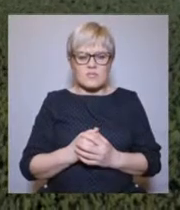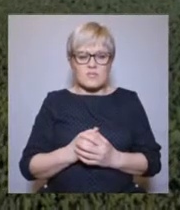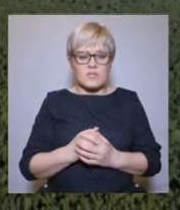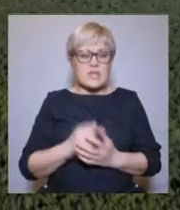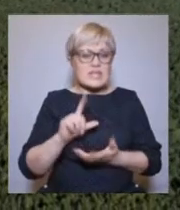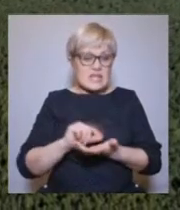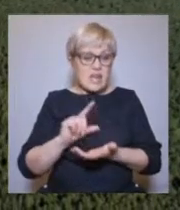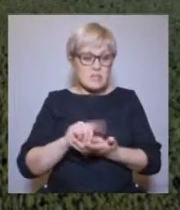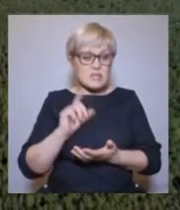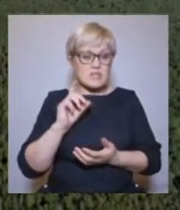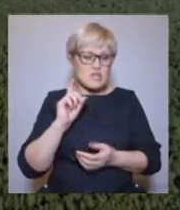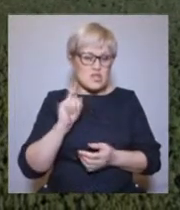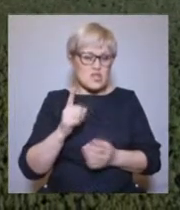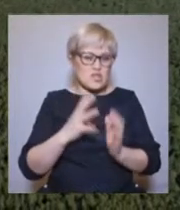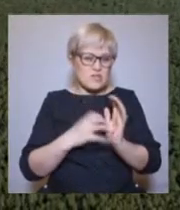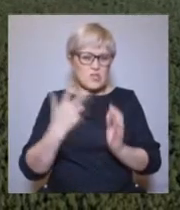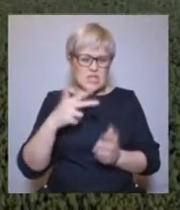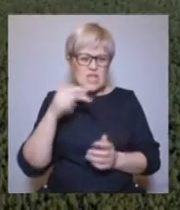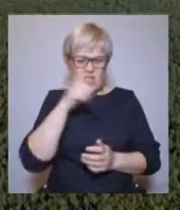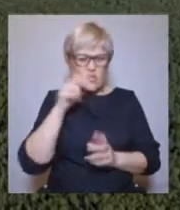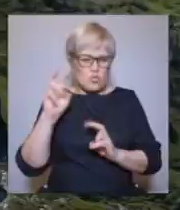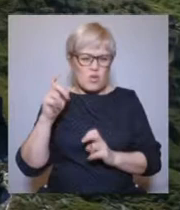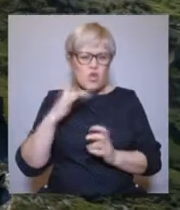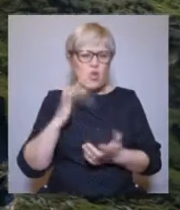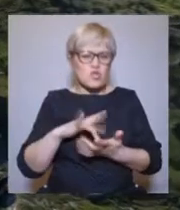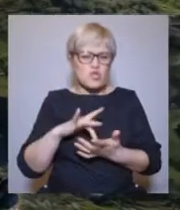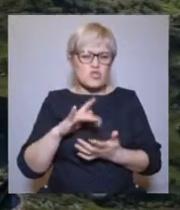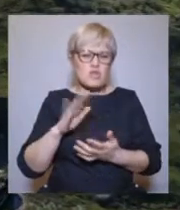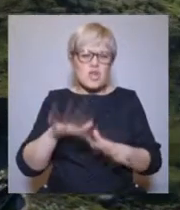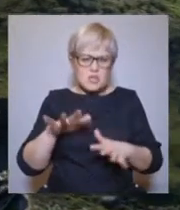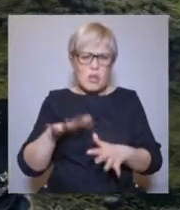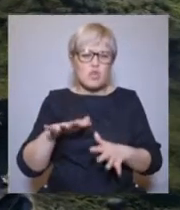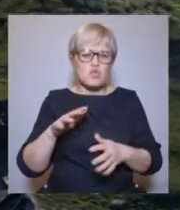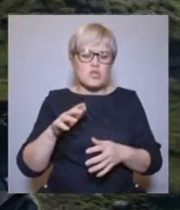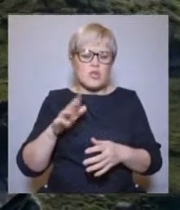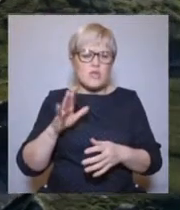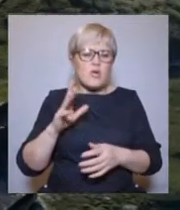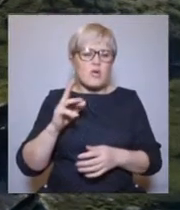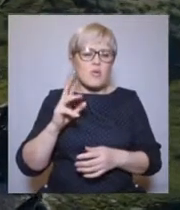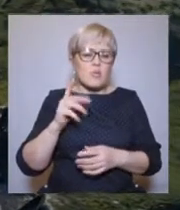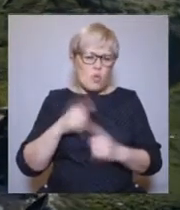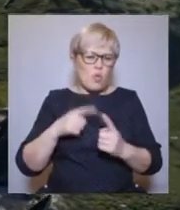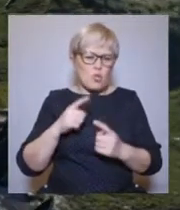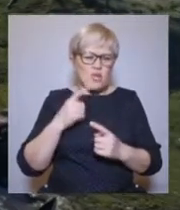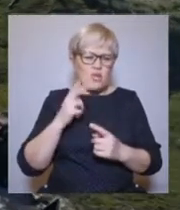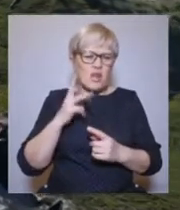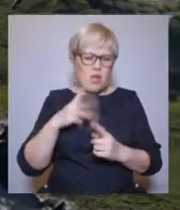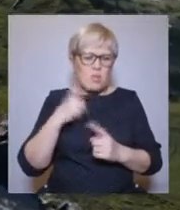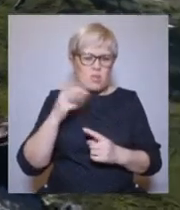Бюллетень общества изучения края при музее Тобольского Севера. 1930 год.